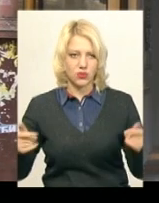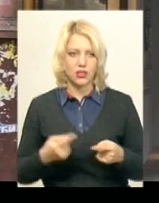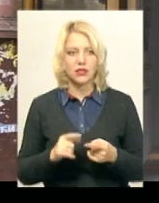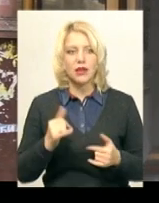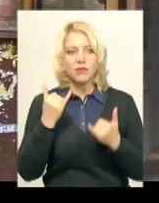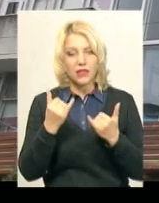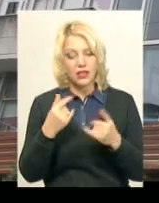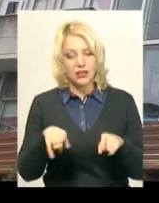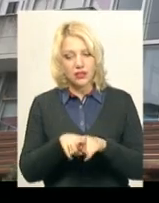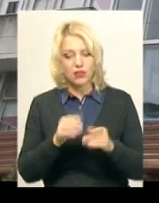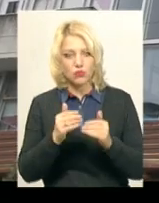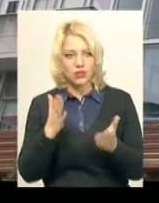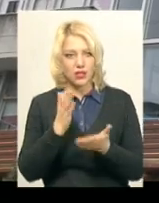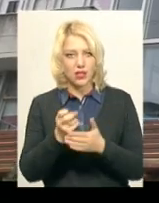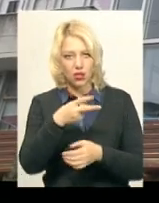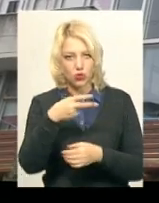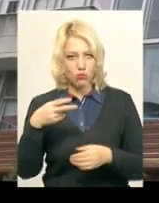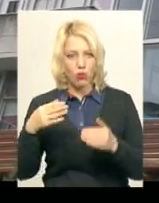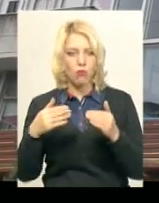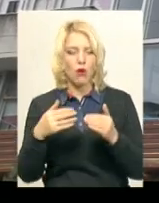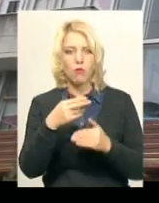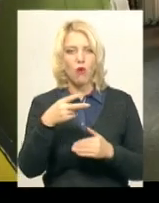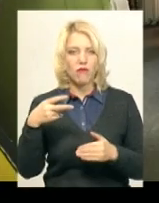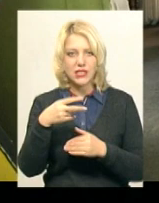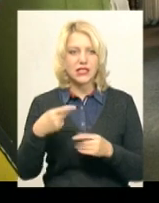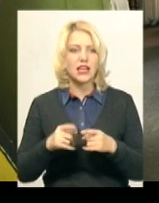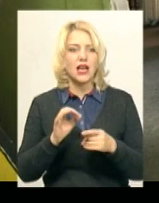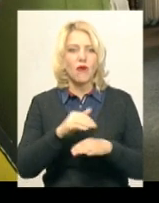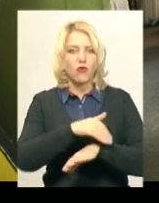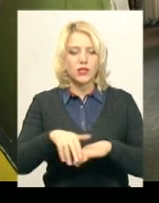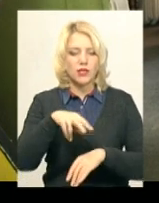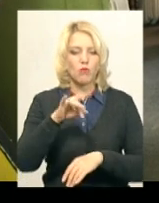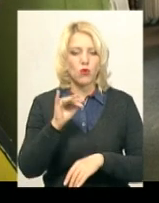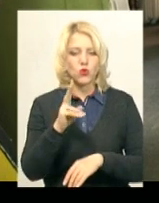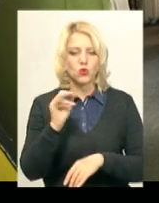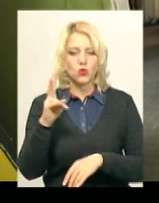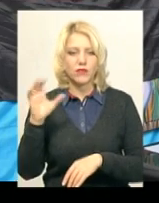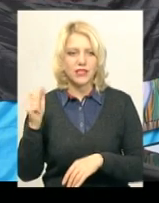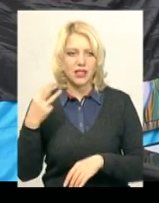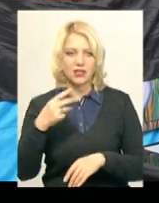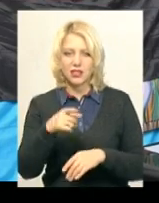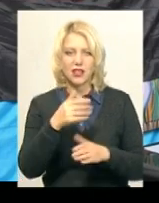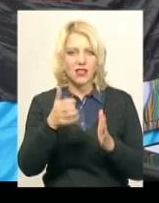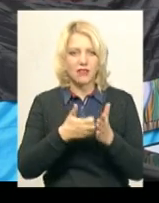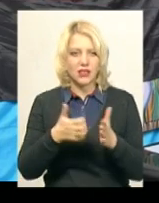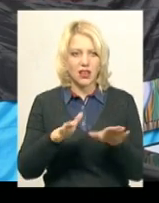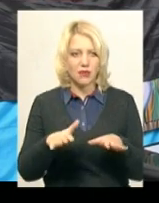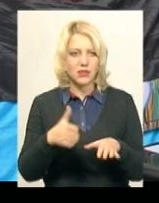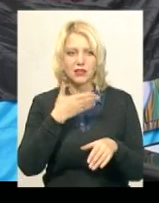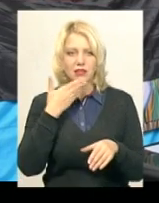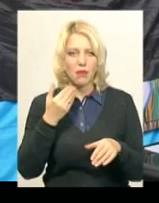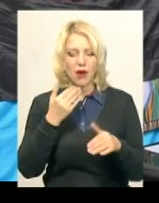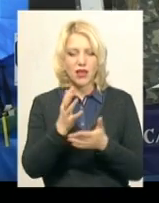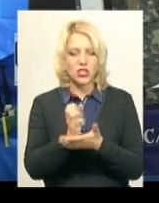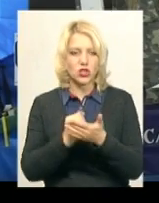міста розміщуються на другому поверсі будівлі, на Прискурівській, 30. Для 6 тисяч експонатів там недостатньо місця, немає фондосховища,